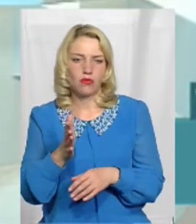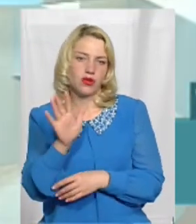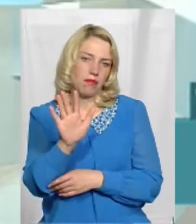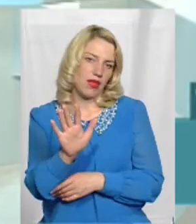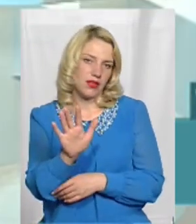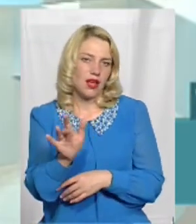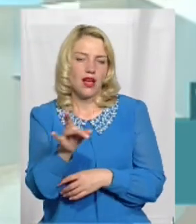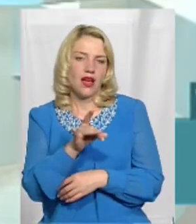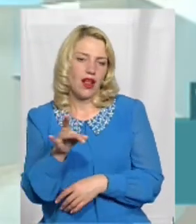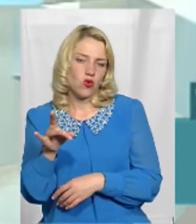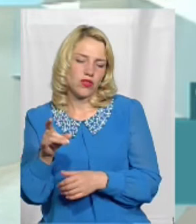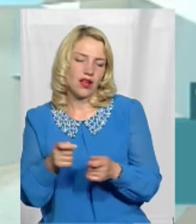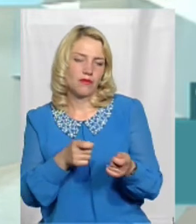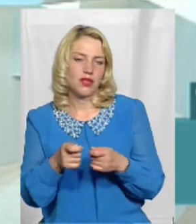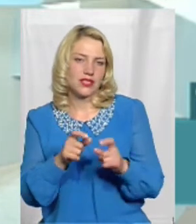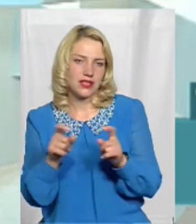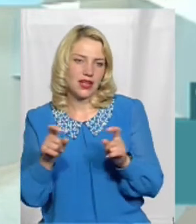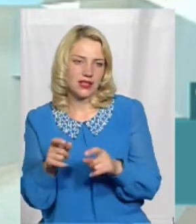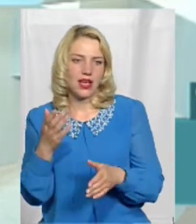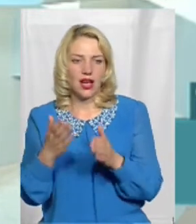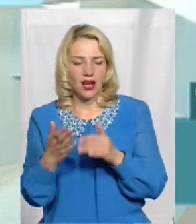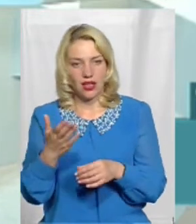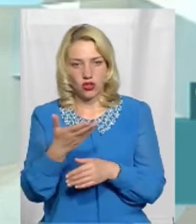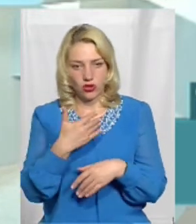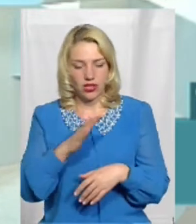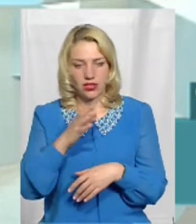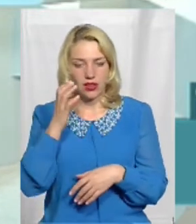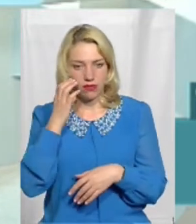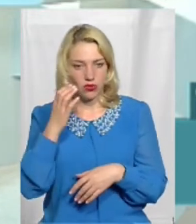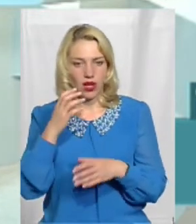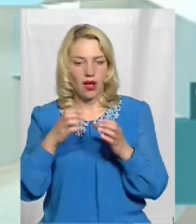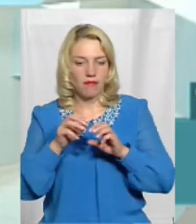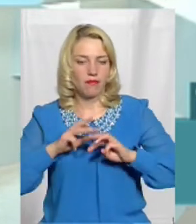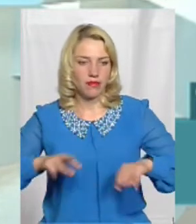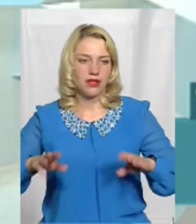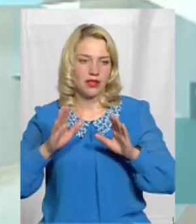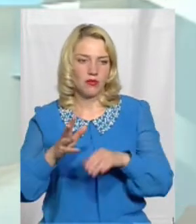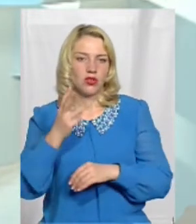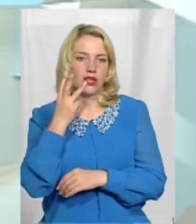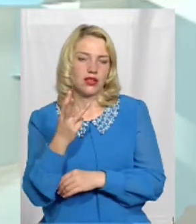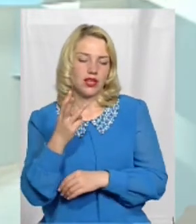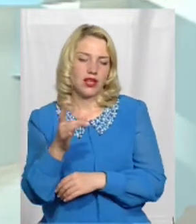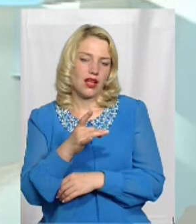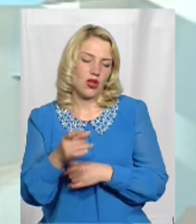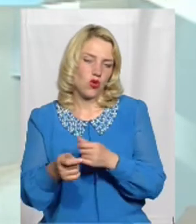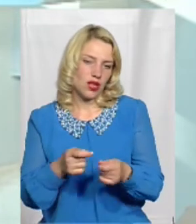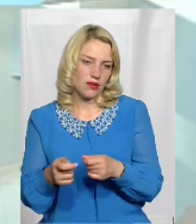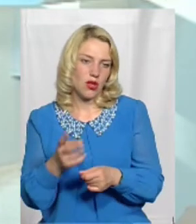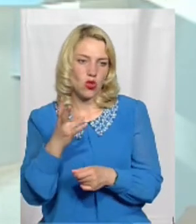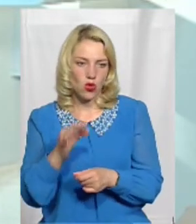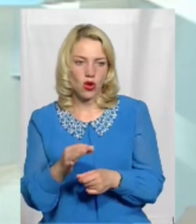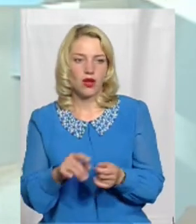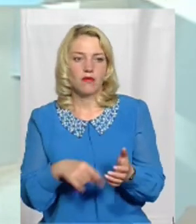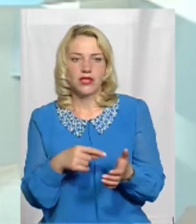5 районних адміністрацій Або якщо нас не послухають в Кабміні, то буде 3 районних адміністрацій Але